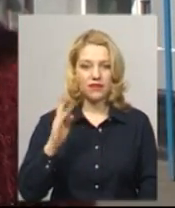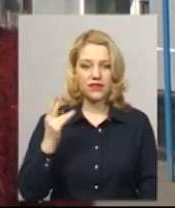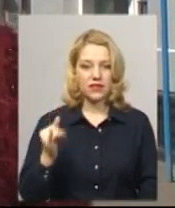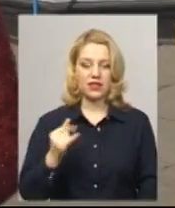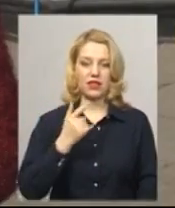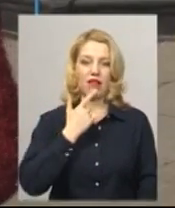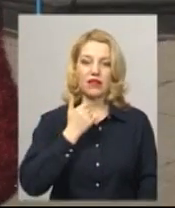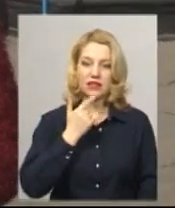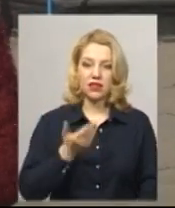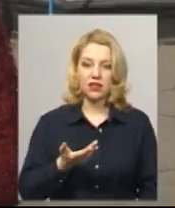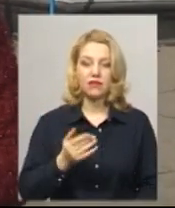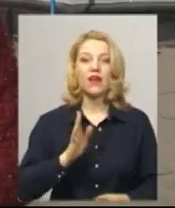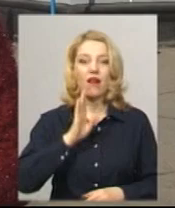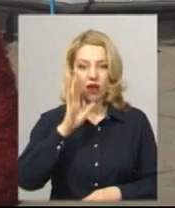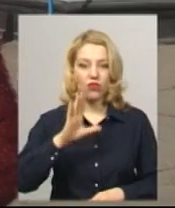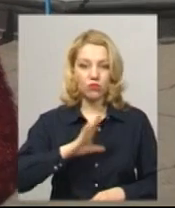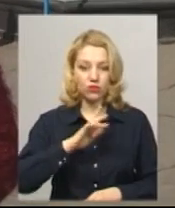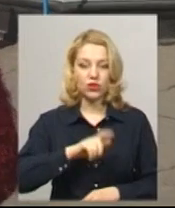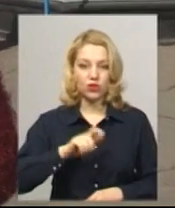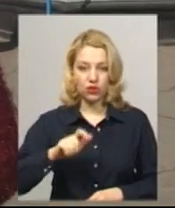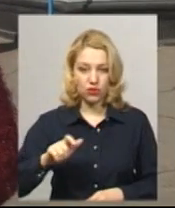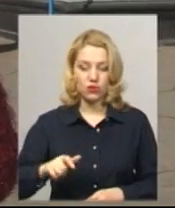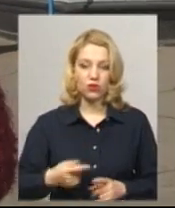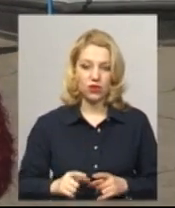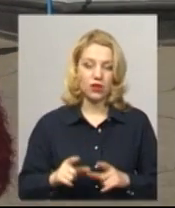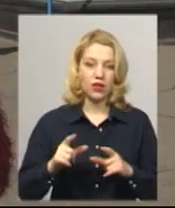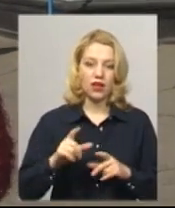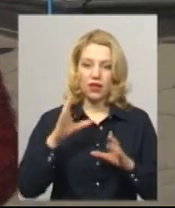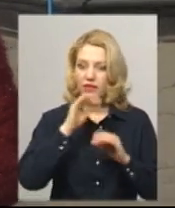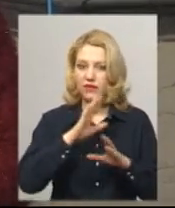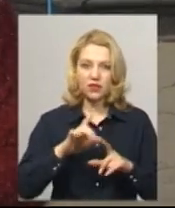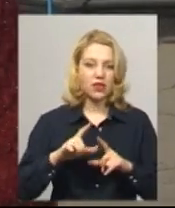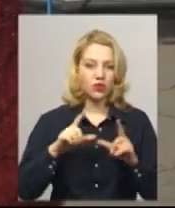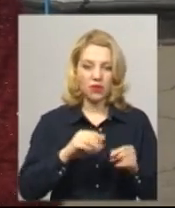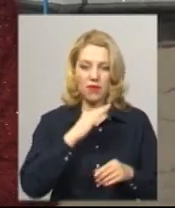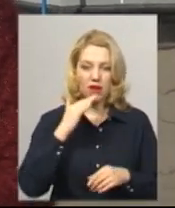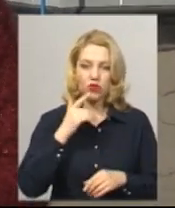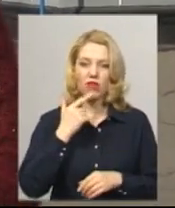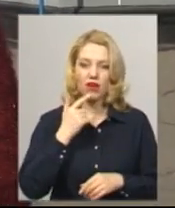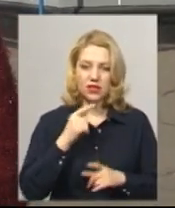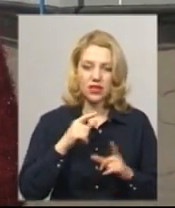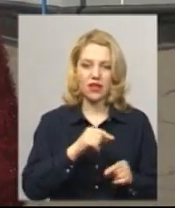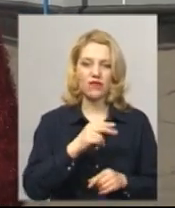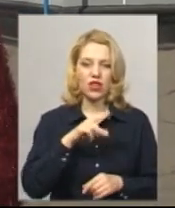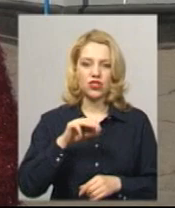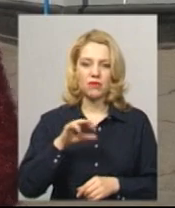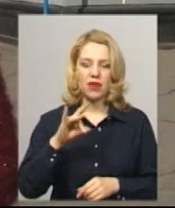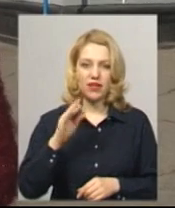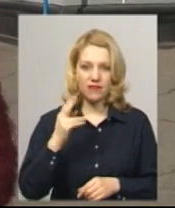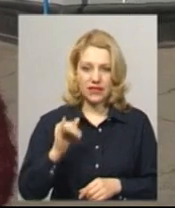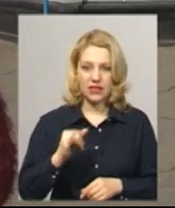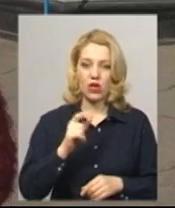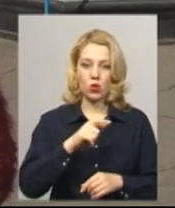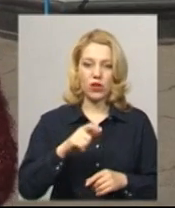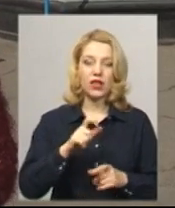Красилів. Рано були люди, доїжджали, хтось не успів доїхати. Багато на Красилів їхало, багато на Чемирівці їхало людей.